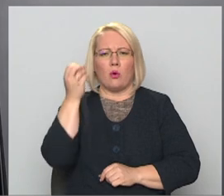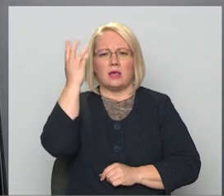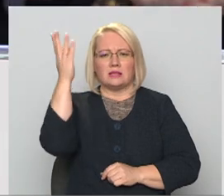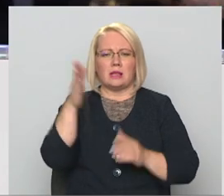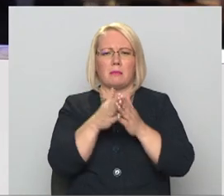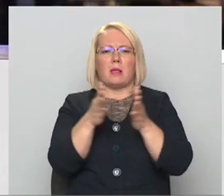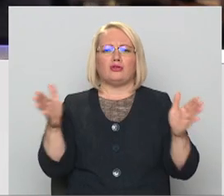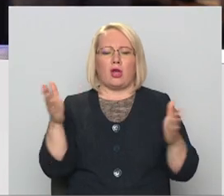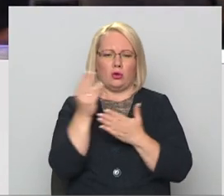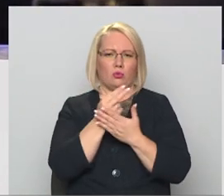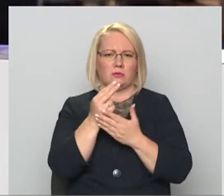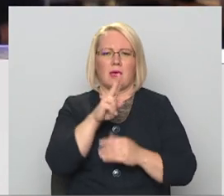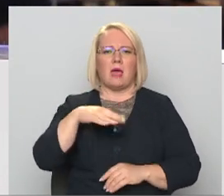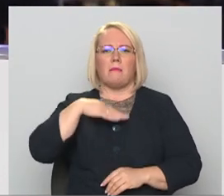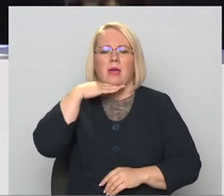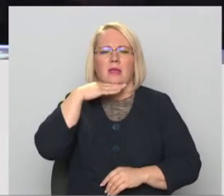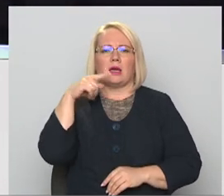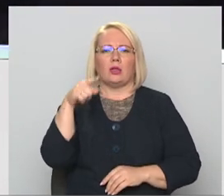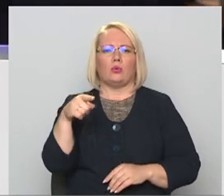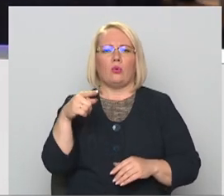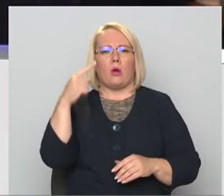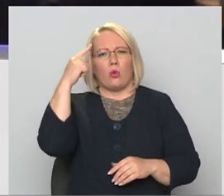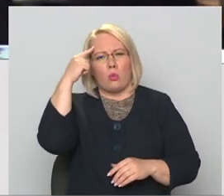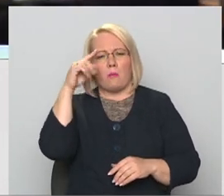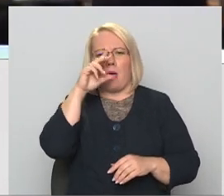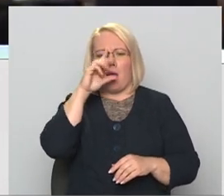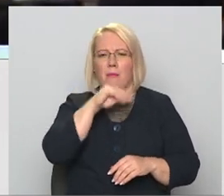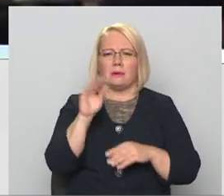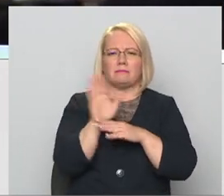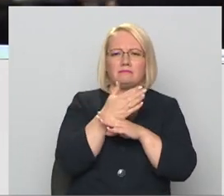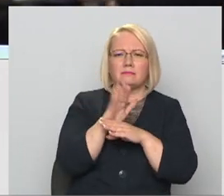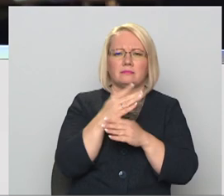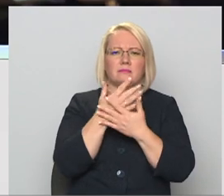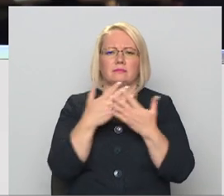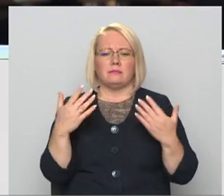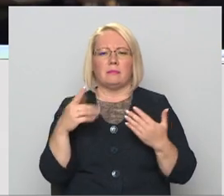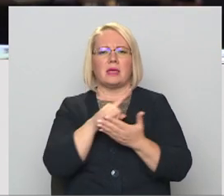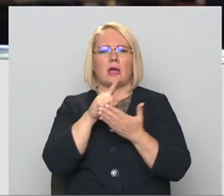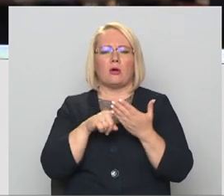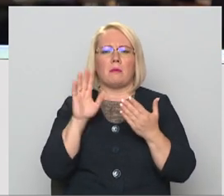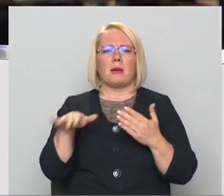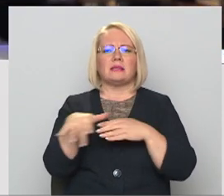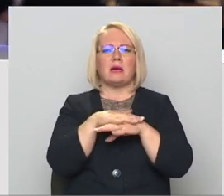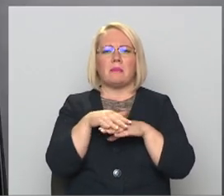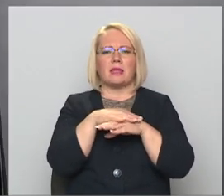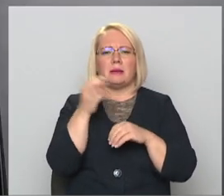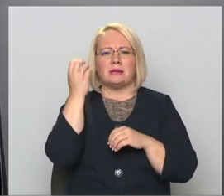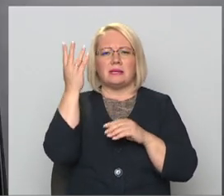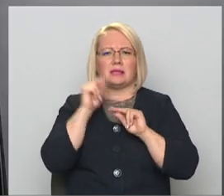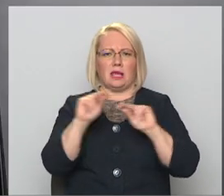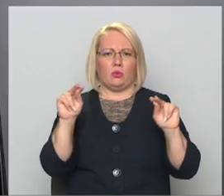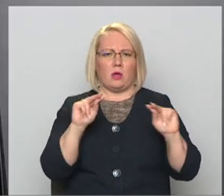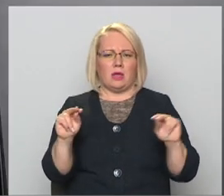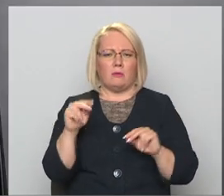jo nepietiek to, ka tu esi gatavs kritiskus domāt, tev ir kaut kas jāsaprot un jāzina. Reāli tas ir jautājums par sabiedrības izglītotību, kas ir